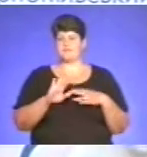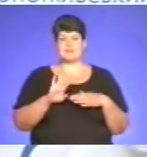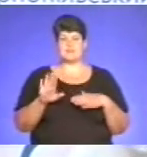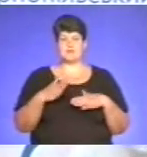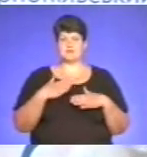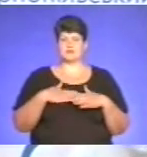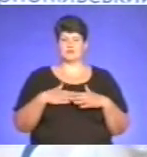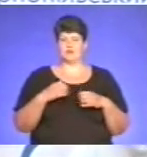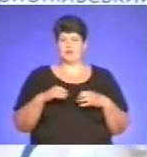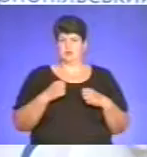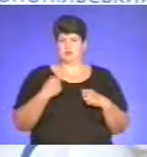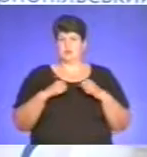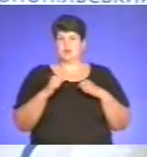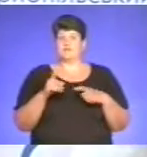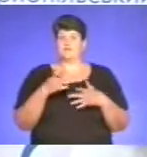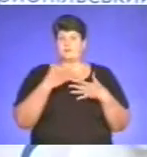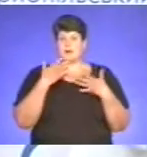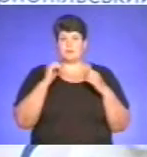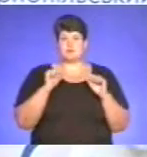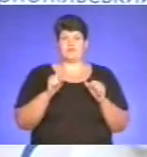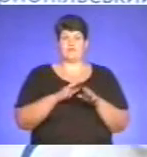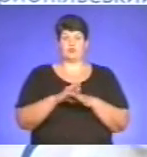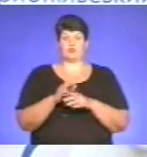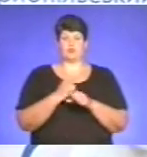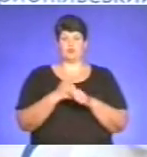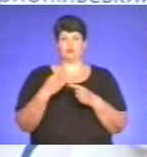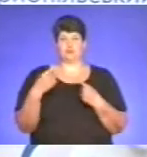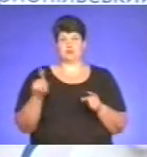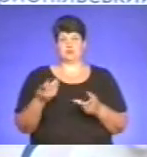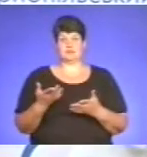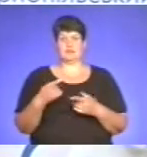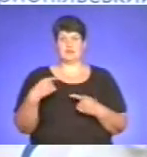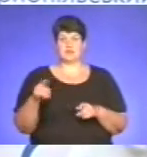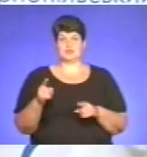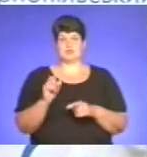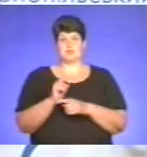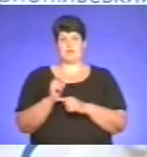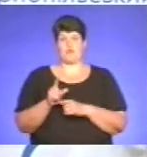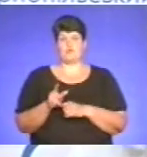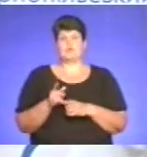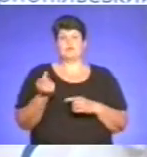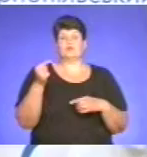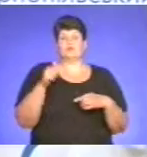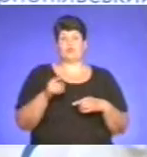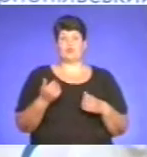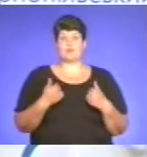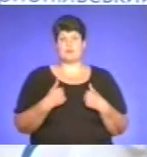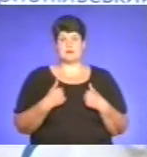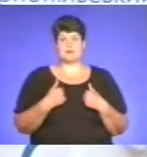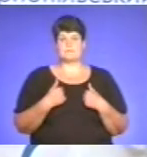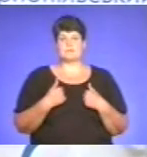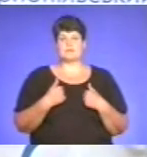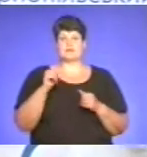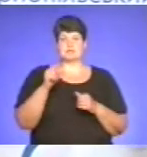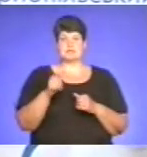його роботу, і він не має можливості виконувати роботу іншого, навіть не для нас, а навіть для інших тих озимовників. Тому та фризад двухметрова,